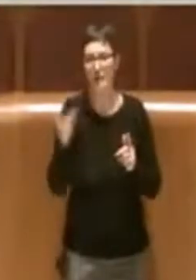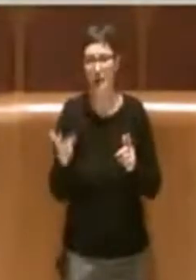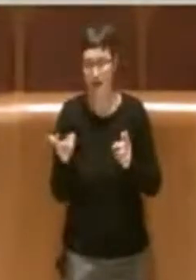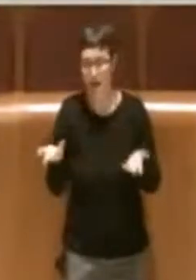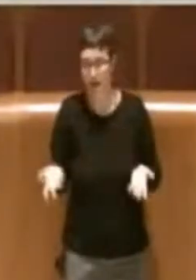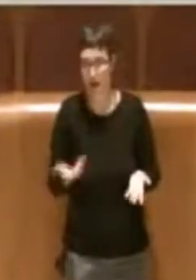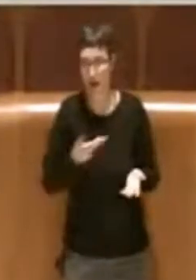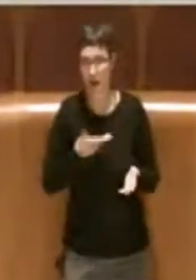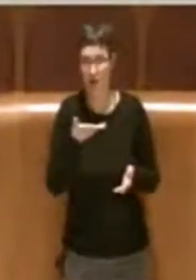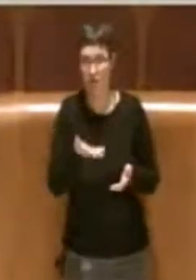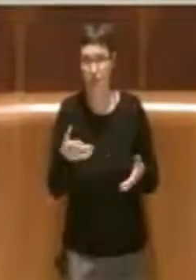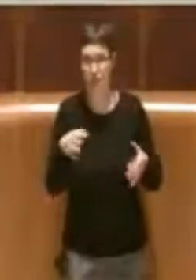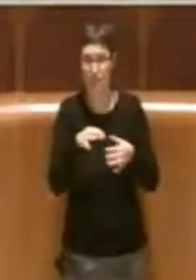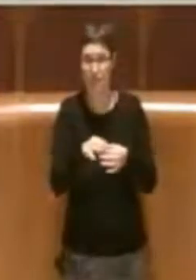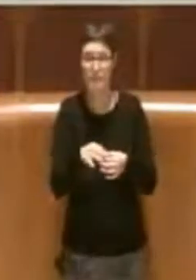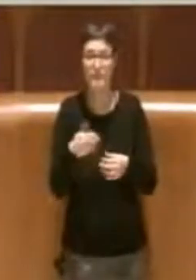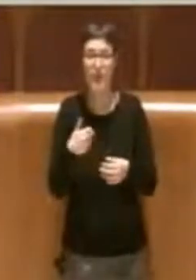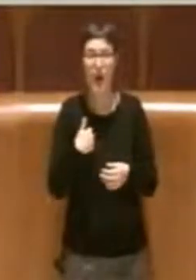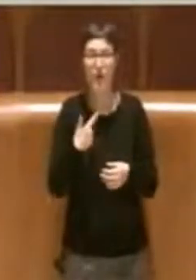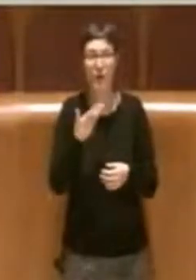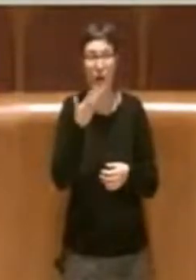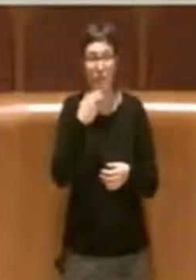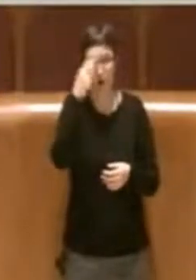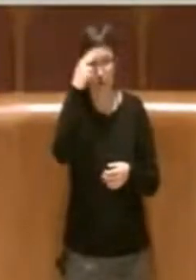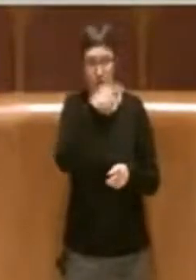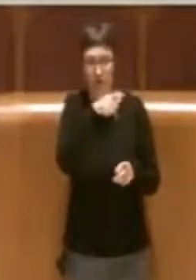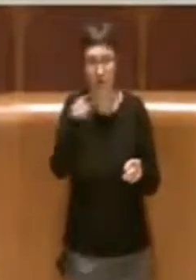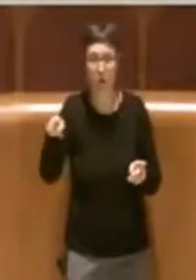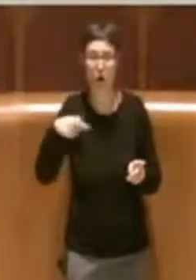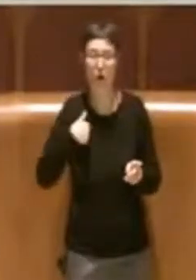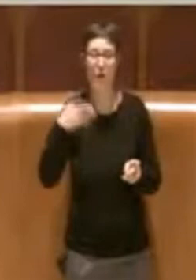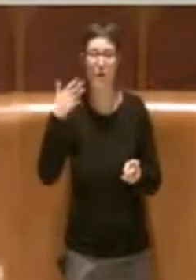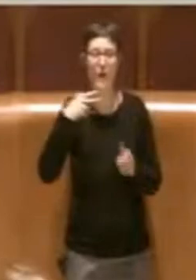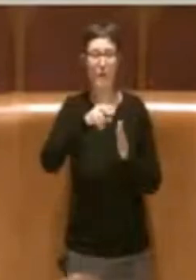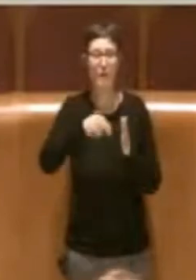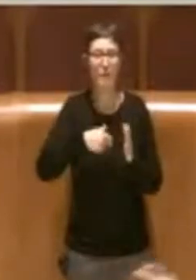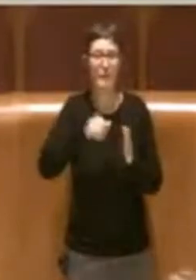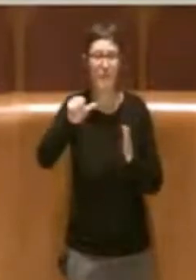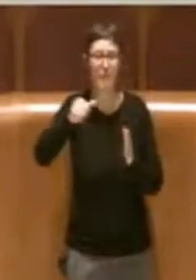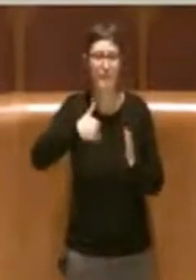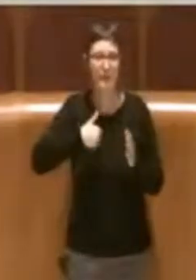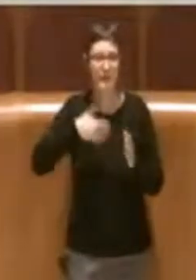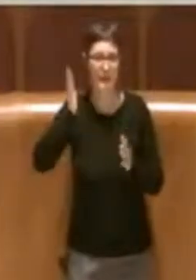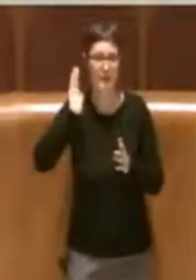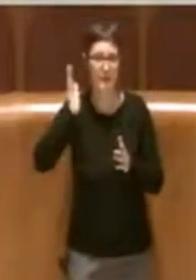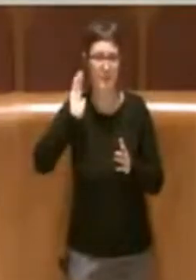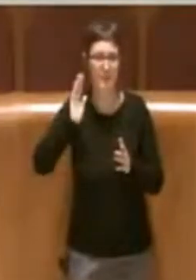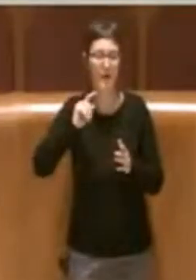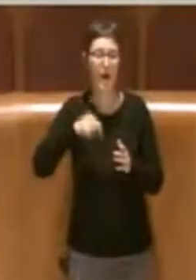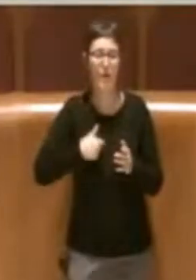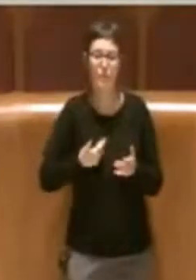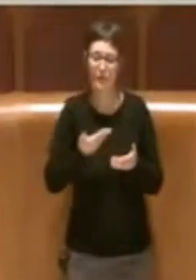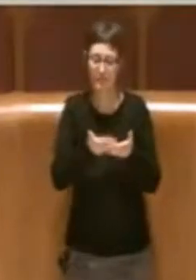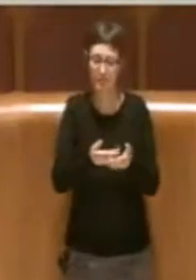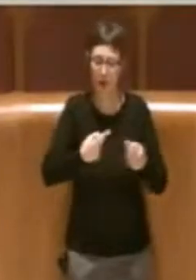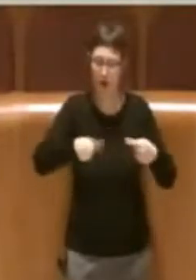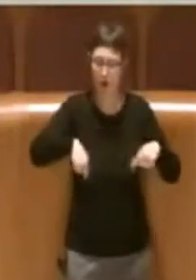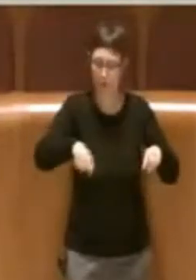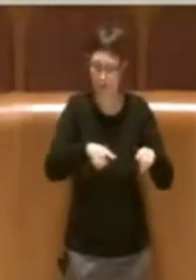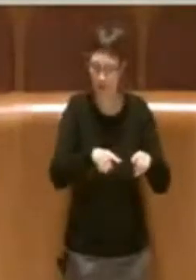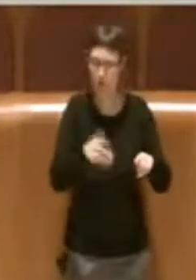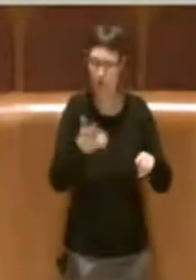che a mia prima firma, all'attenzione delle commissioni, già, se non ricordo male, credo che sia stato dato